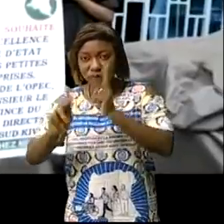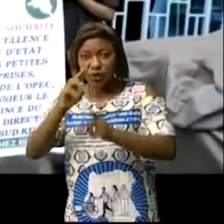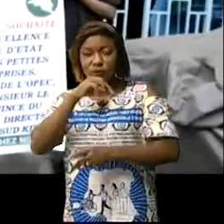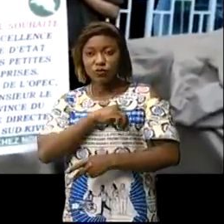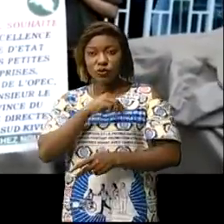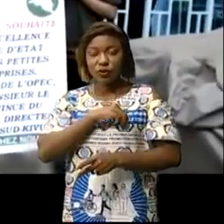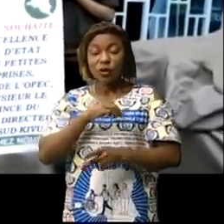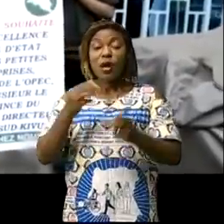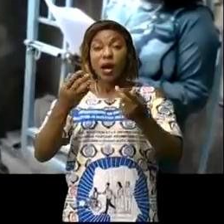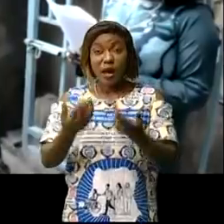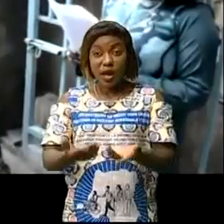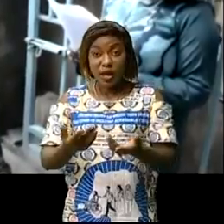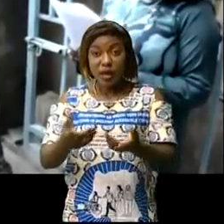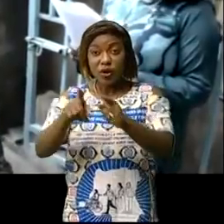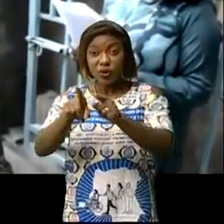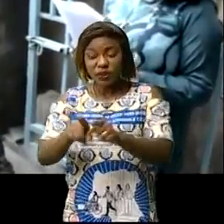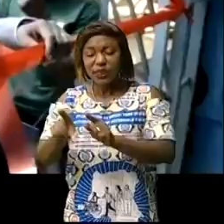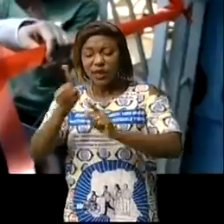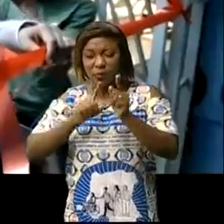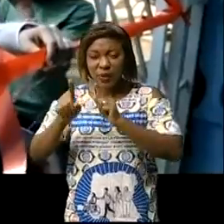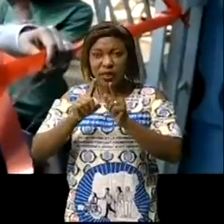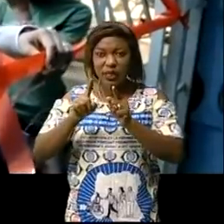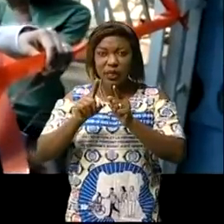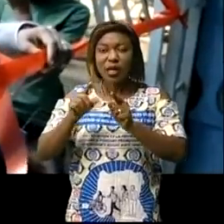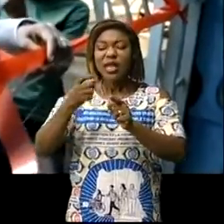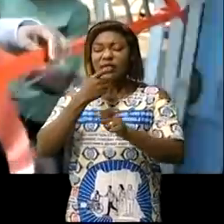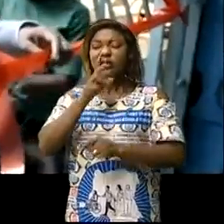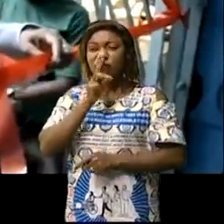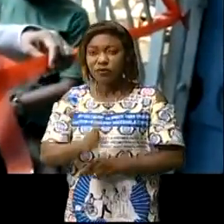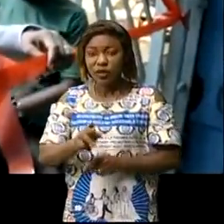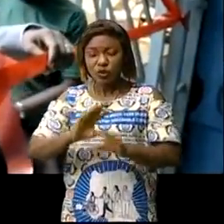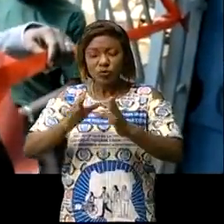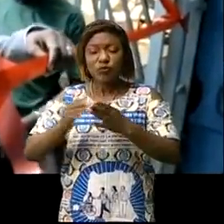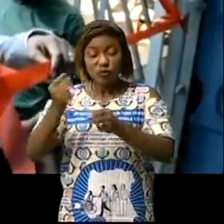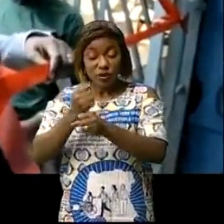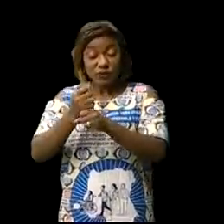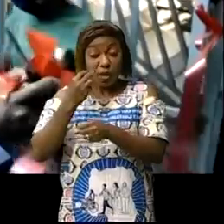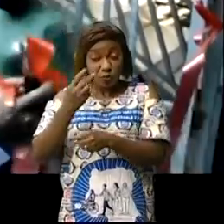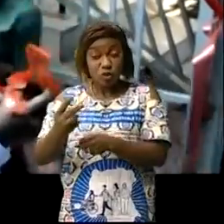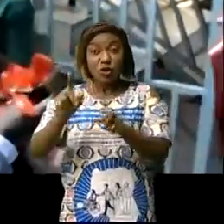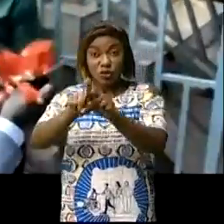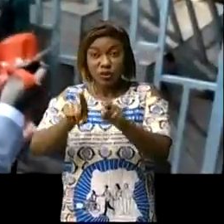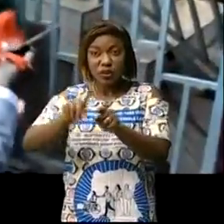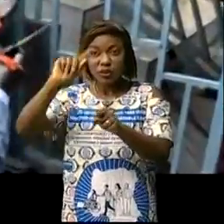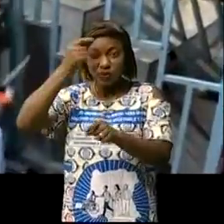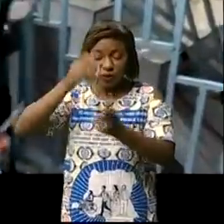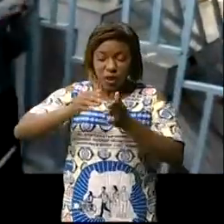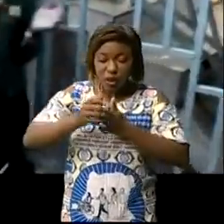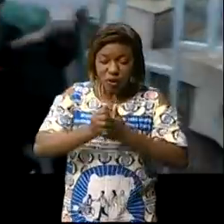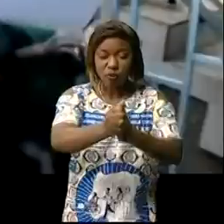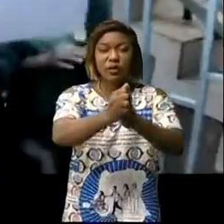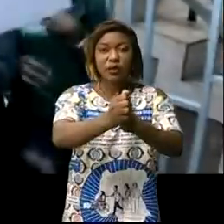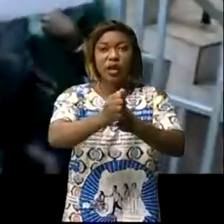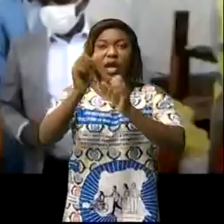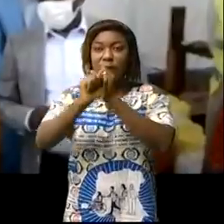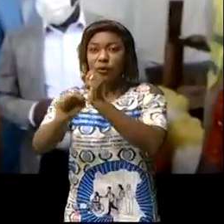Bukavo Eustache Mohan Zimoum Mbembe les a rassurés l'engagement du gouvernement quant à l'accompagnement et à la